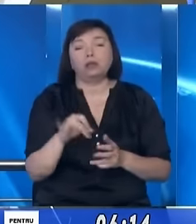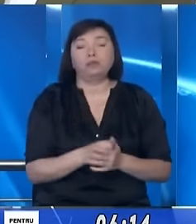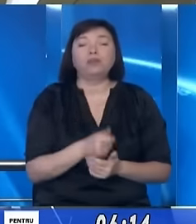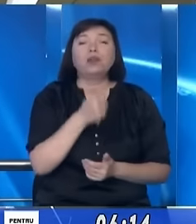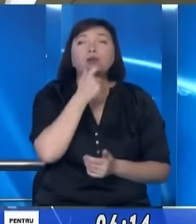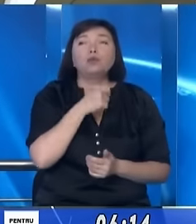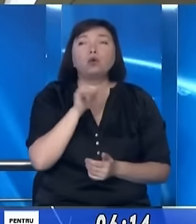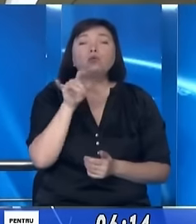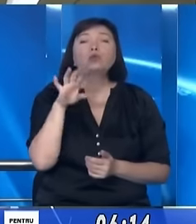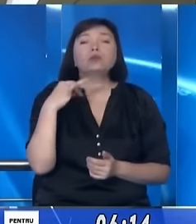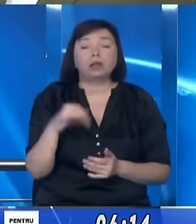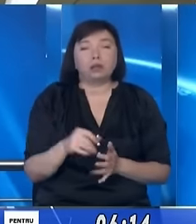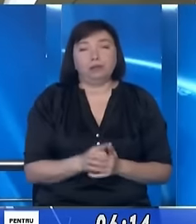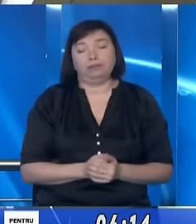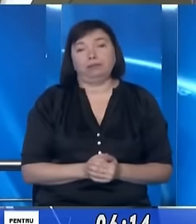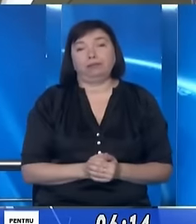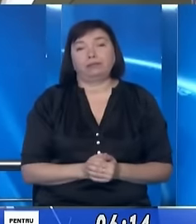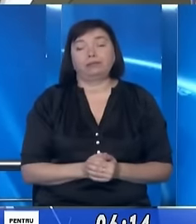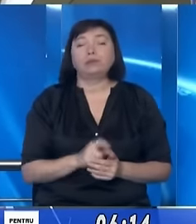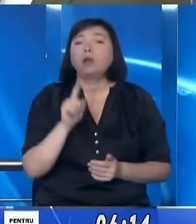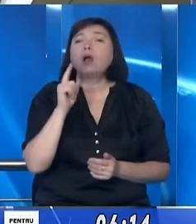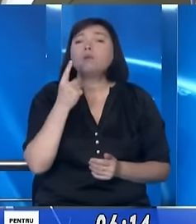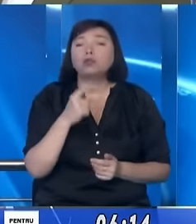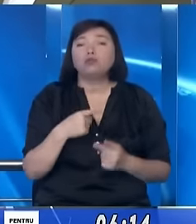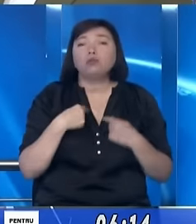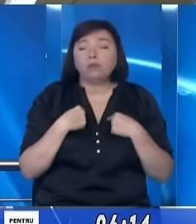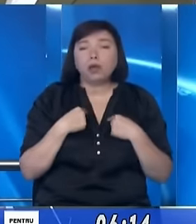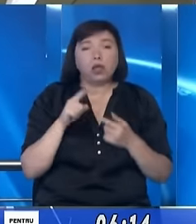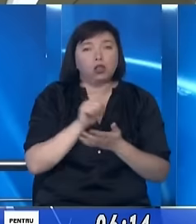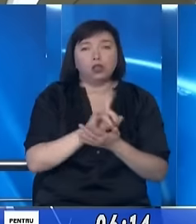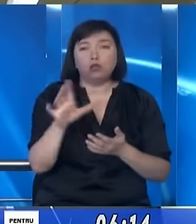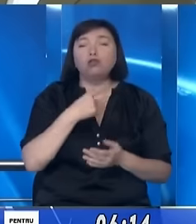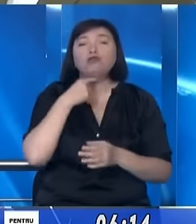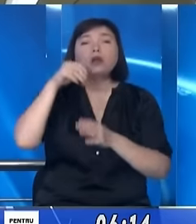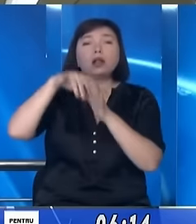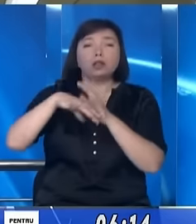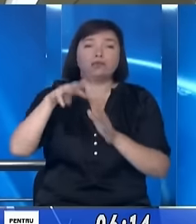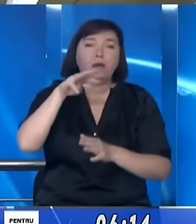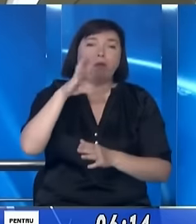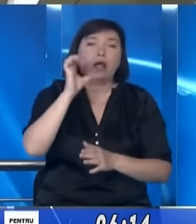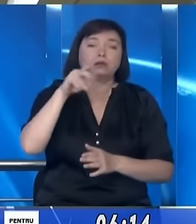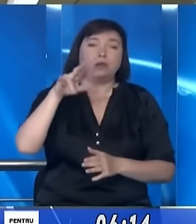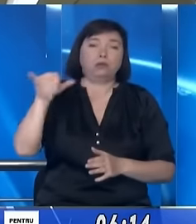Domnul Sate, de ce noi nu trebuie să votăm pe Maia Sandu?